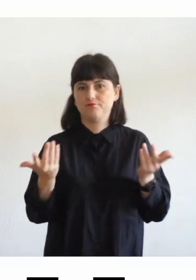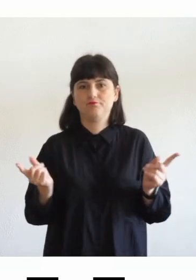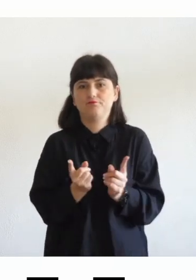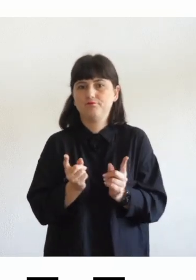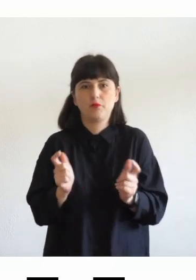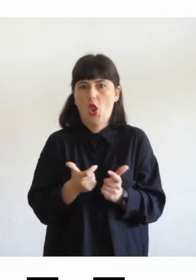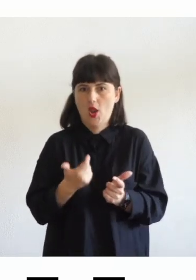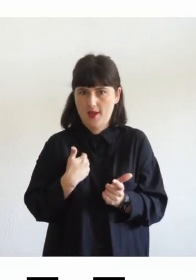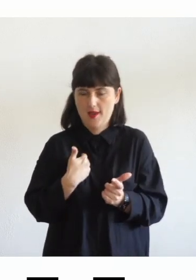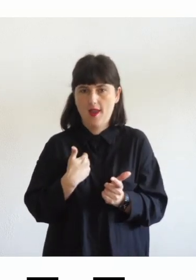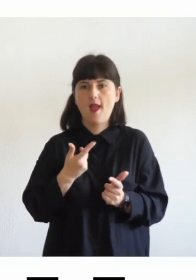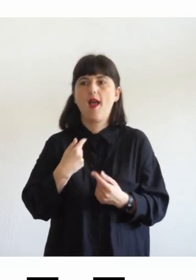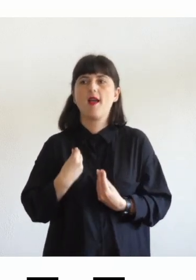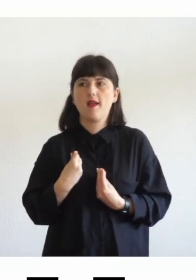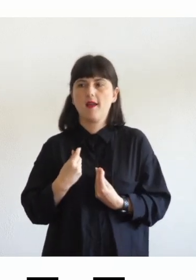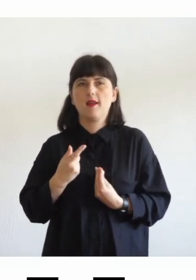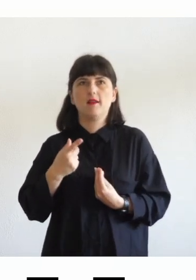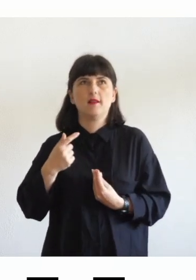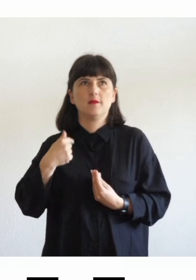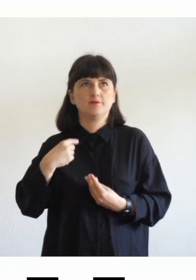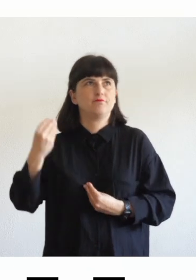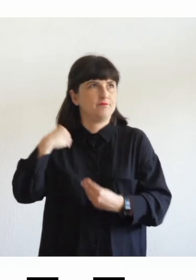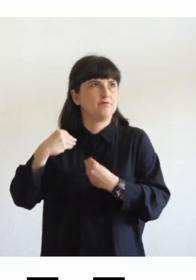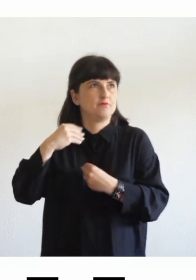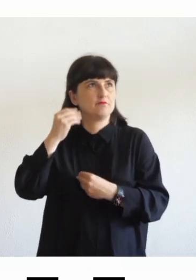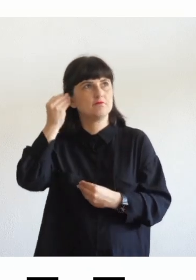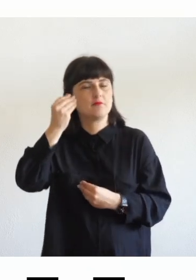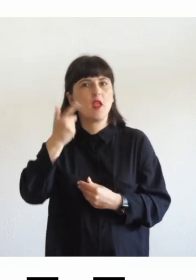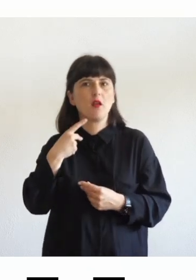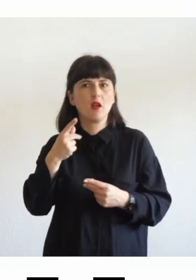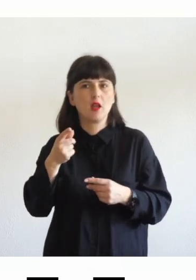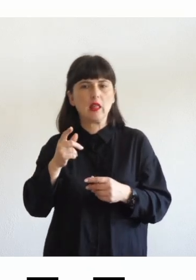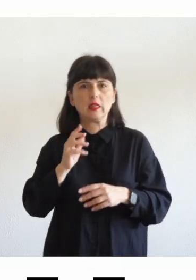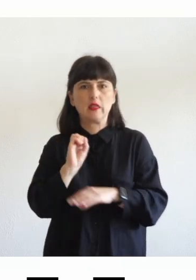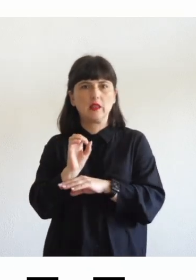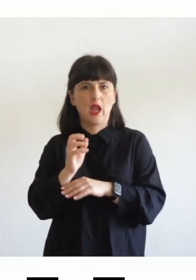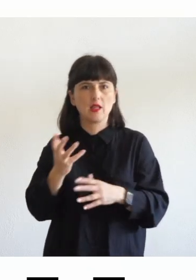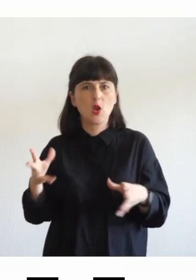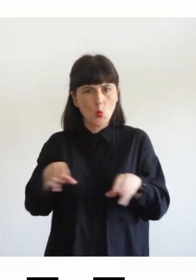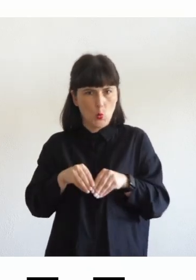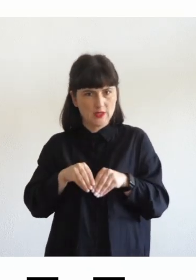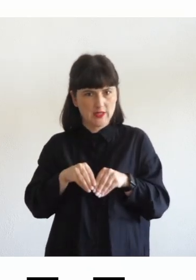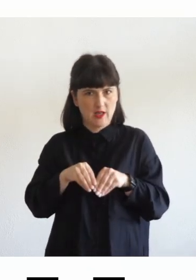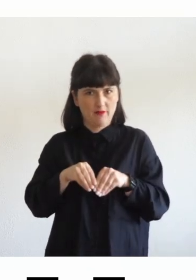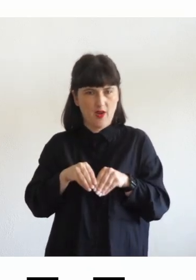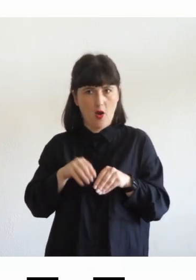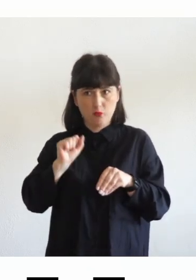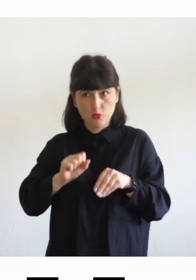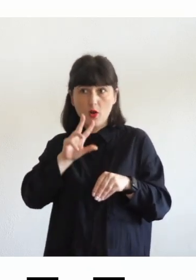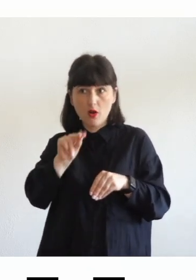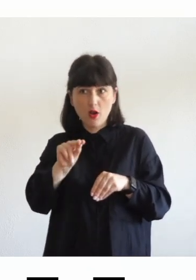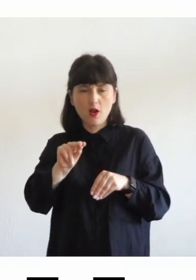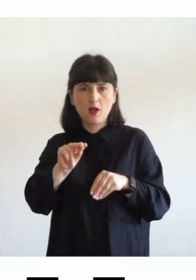proporre e parlare di didattica inclusiva se non parliamo anche di accessibilità